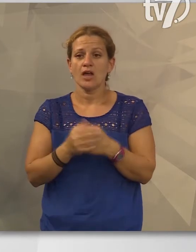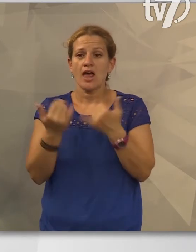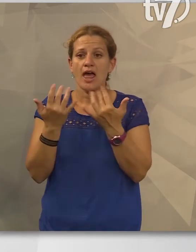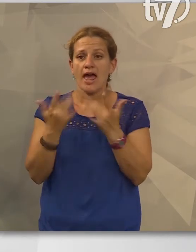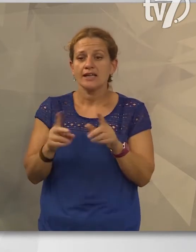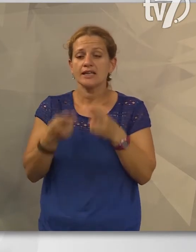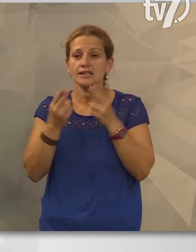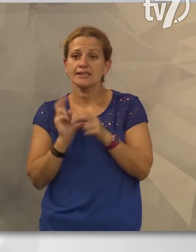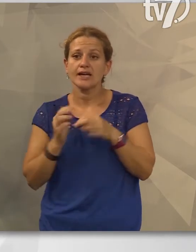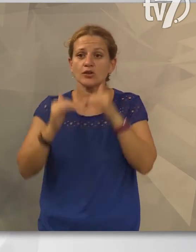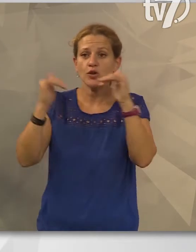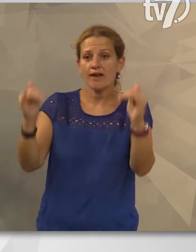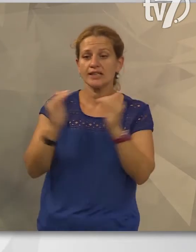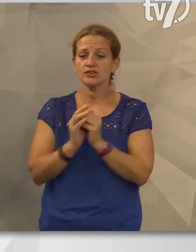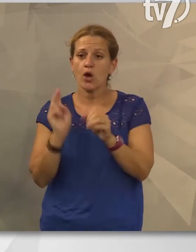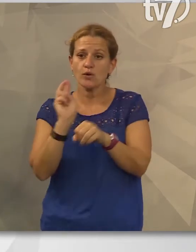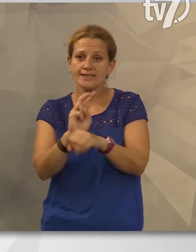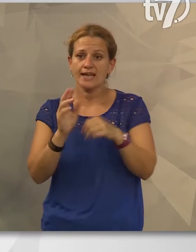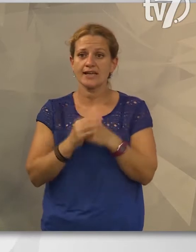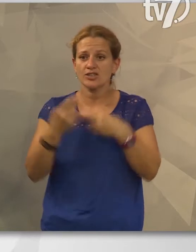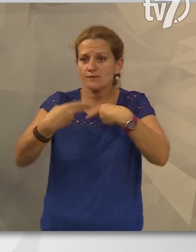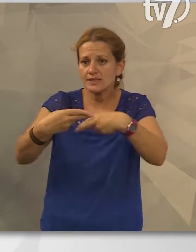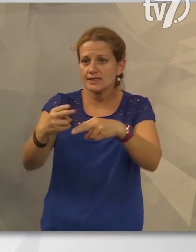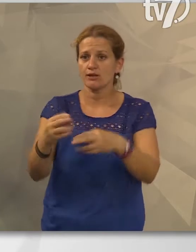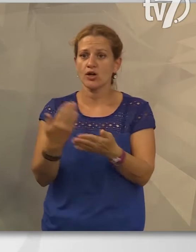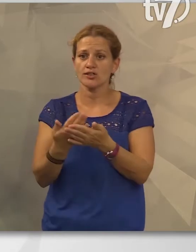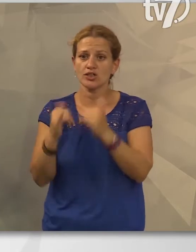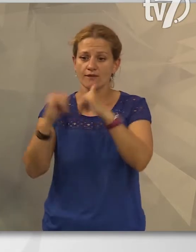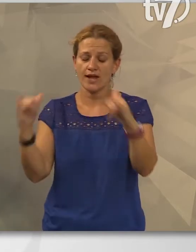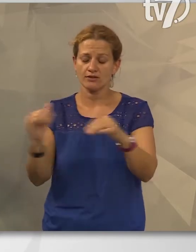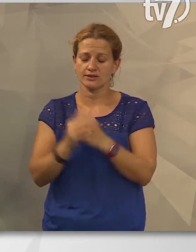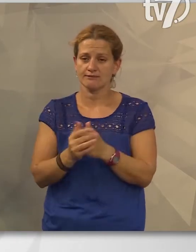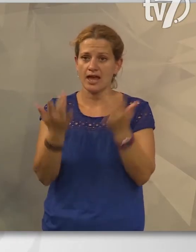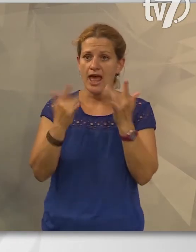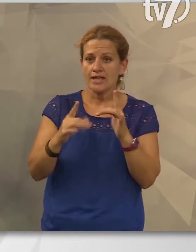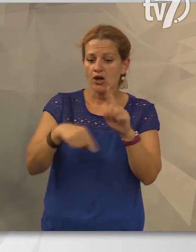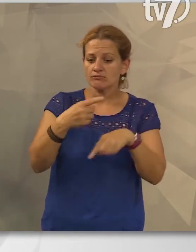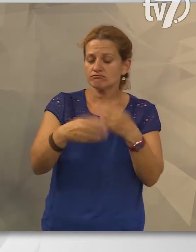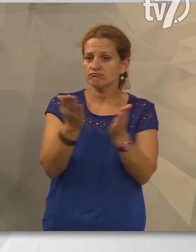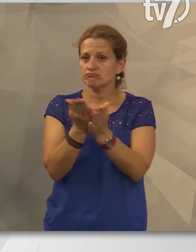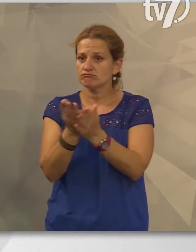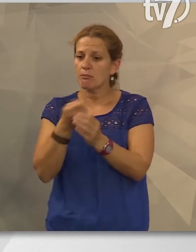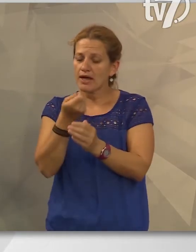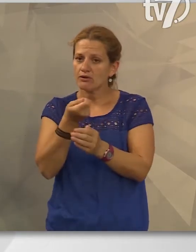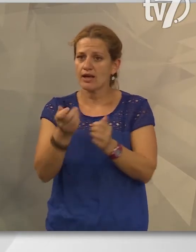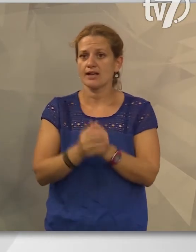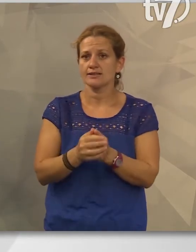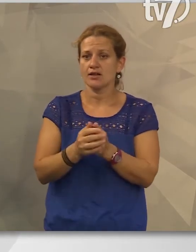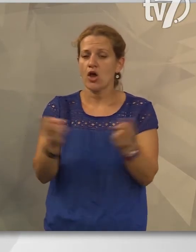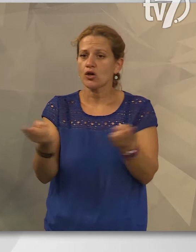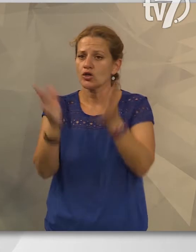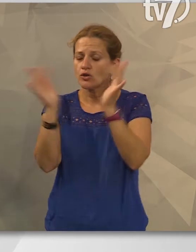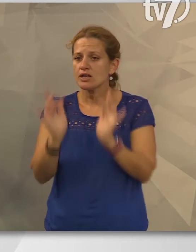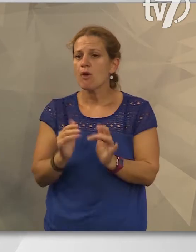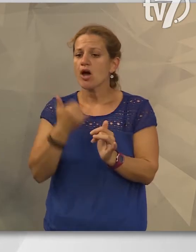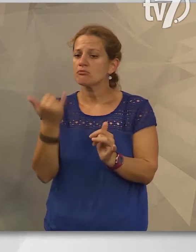növelése, hozzáadása viszi előre a gazdaság fejlődését. A helyi hagyományokhoz illeszkedő beruházást jelentünk be, a könnyűipar itt